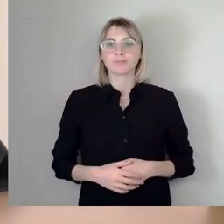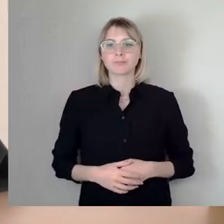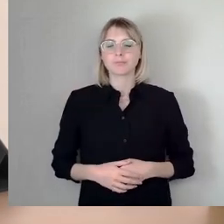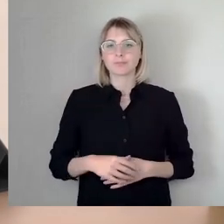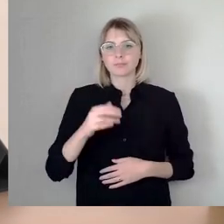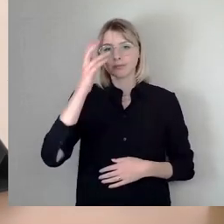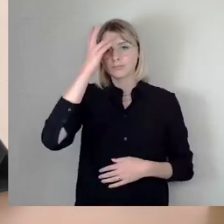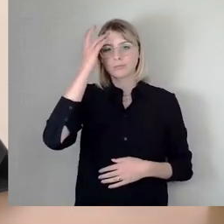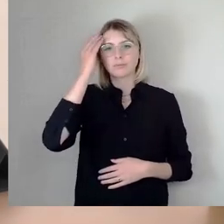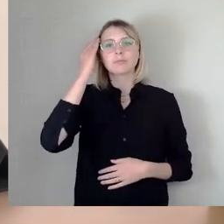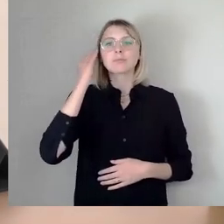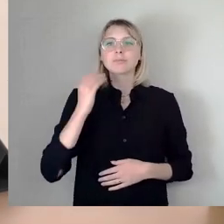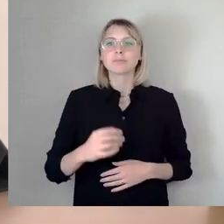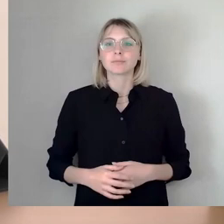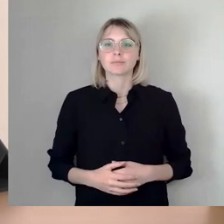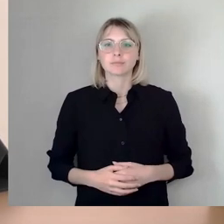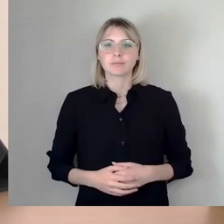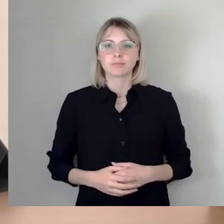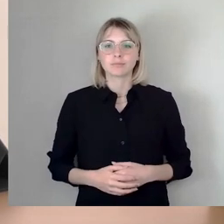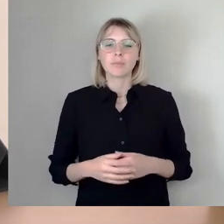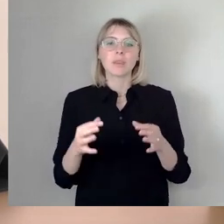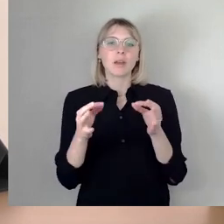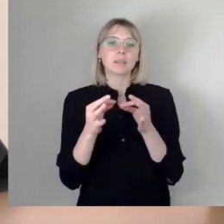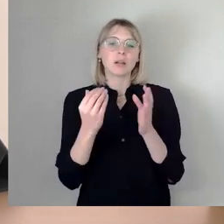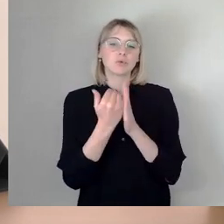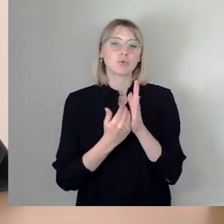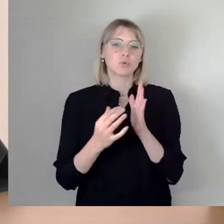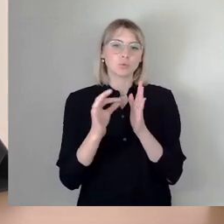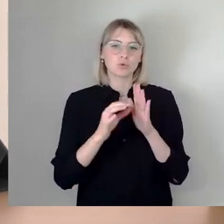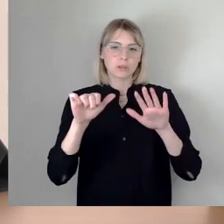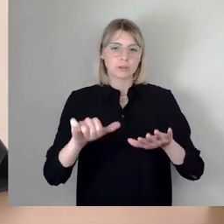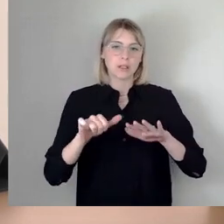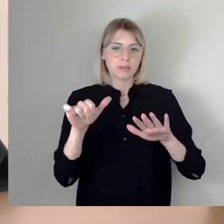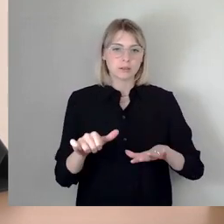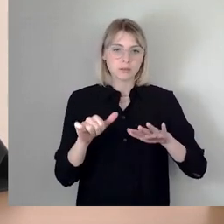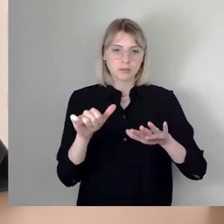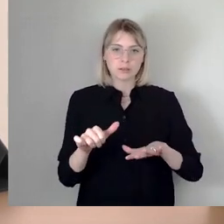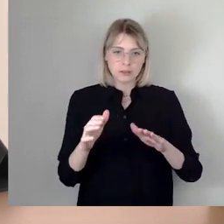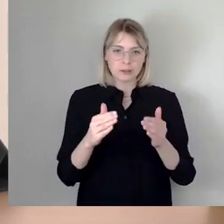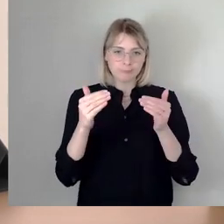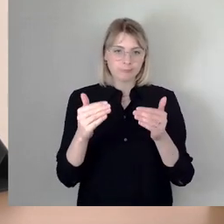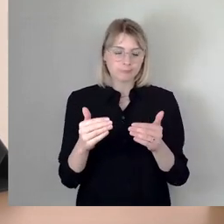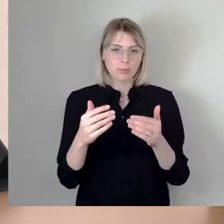zum Tagesordnungspunkt 16, Bebauungsplan in Dresden-Weißig.